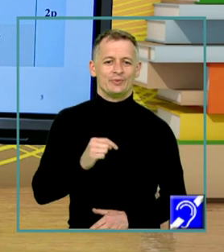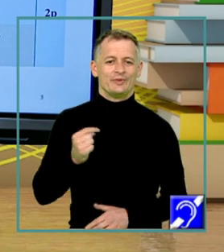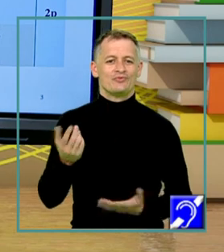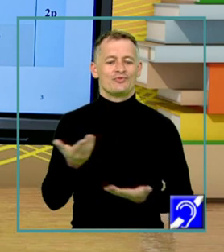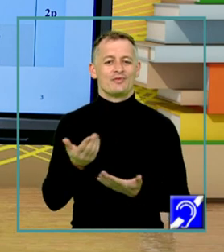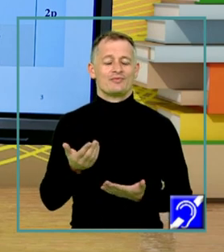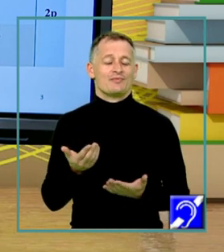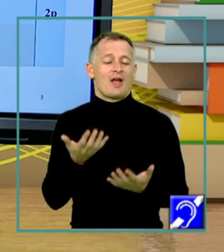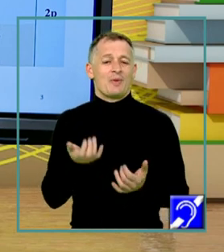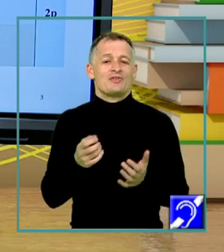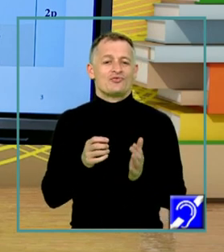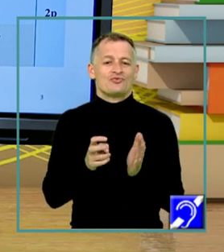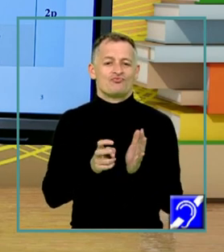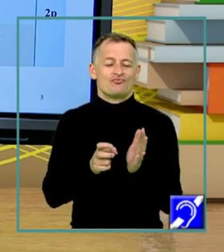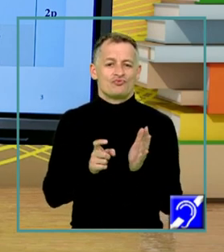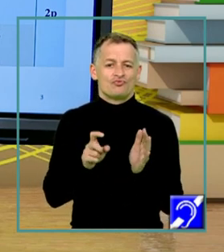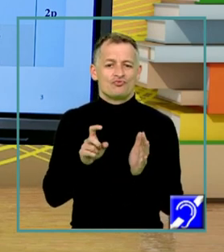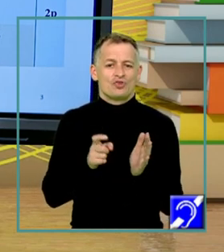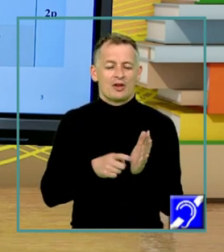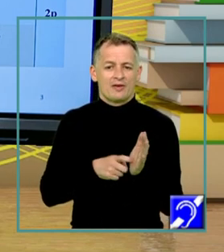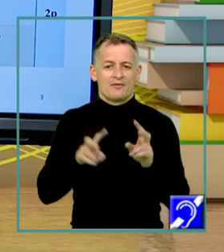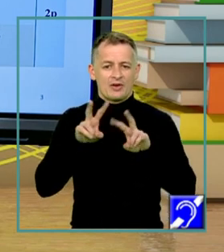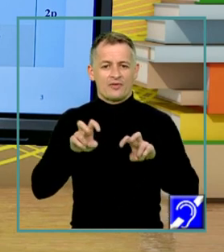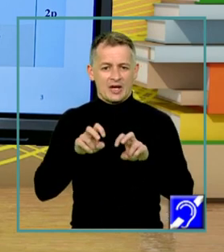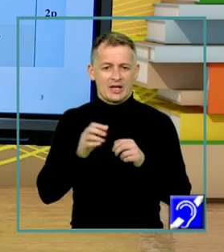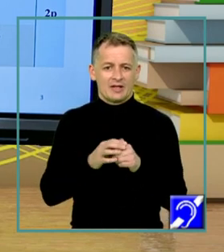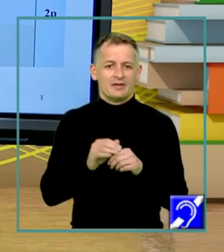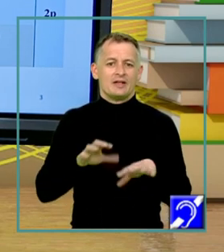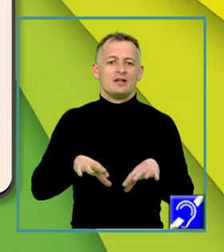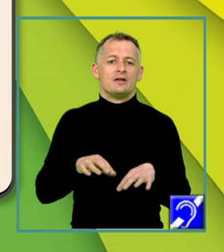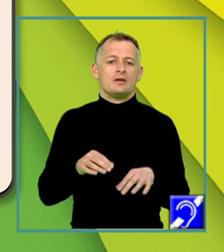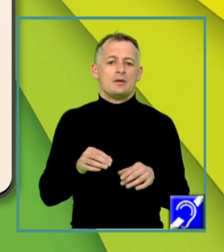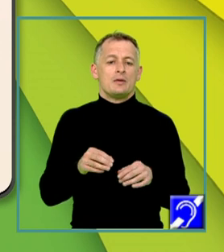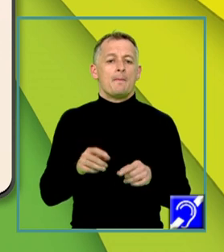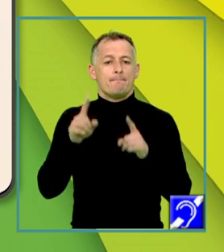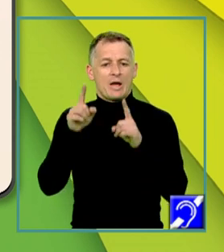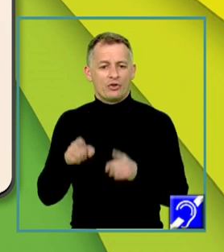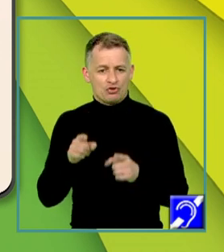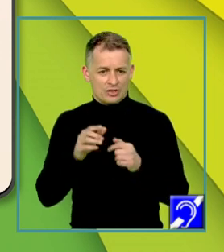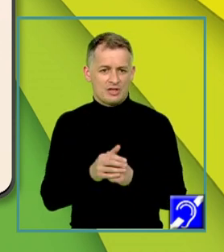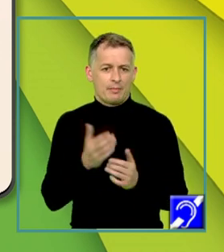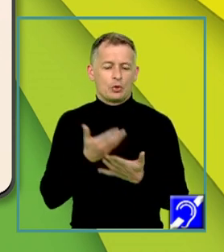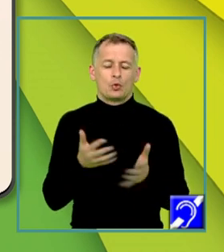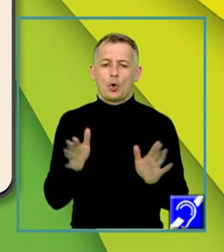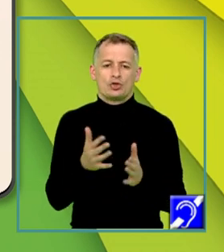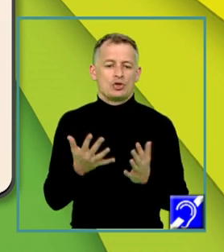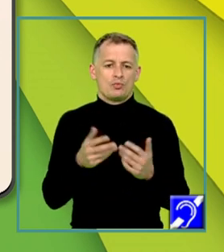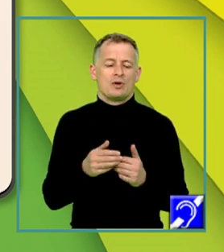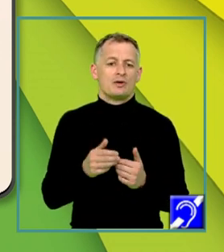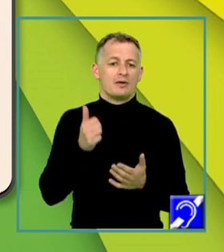verificarea egalității determinantul matricei A de A egal cu 9 pentru orice număr real a mic.